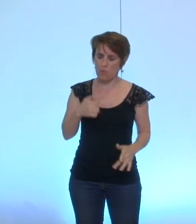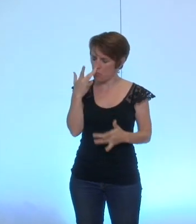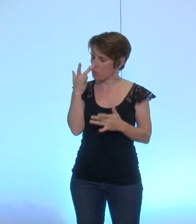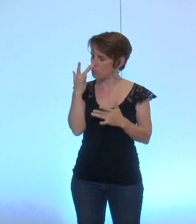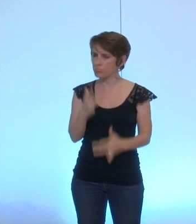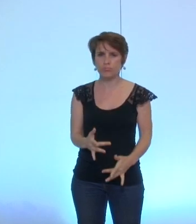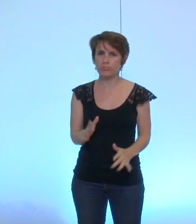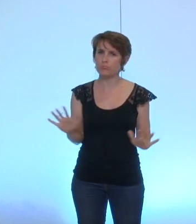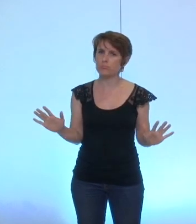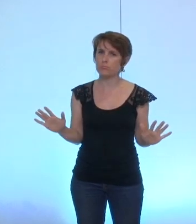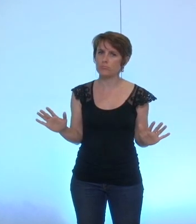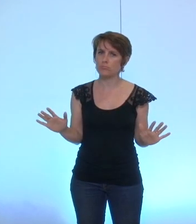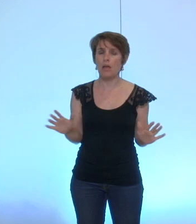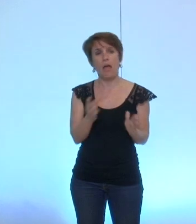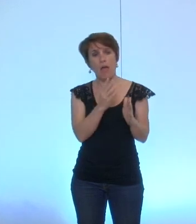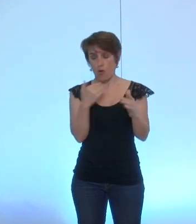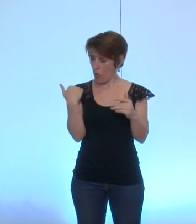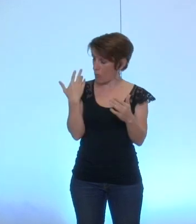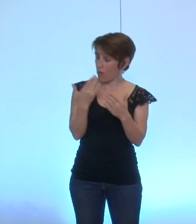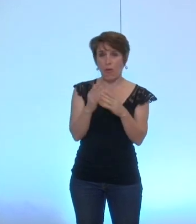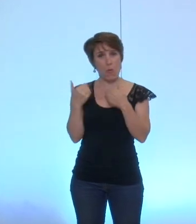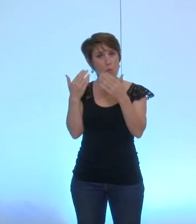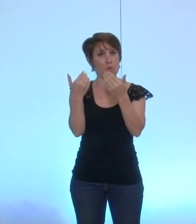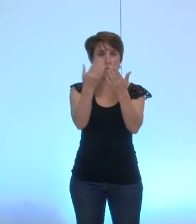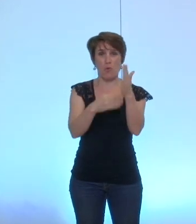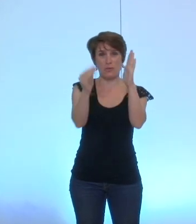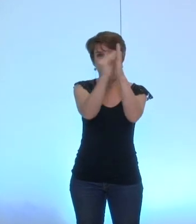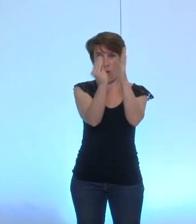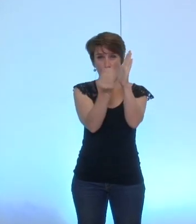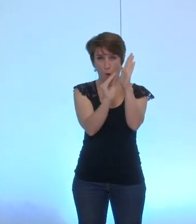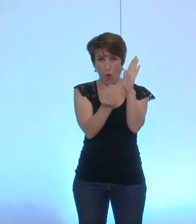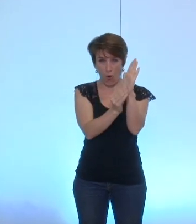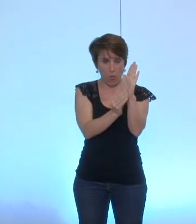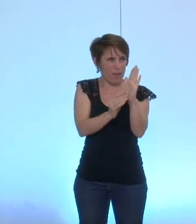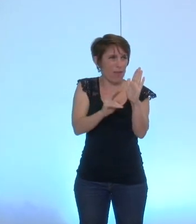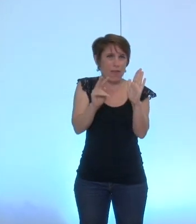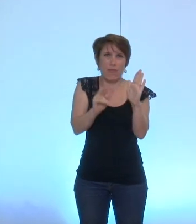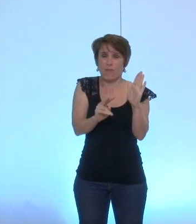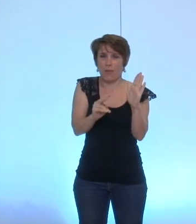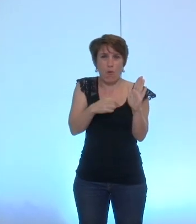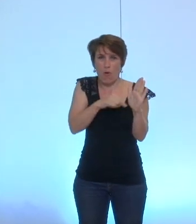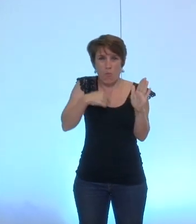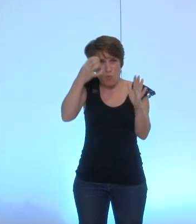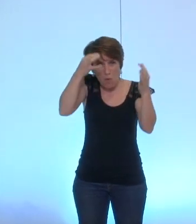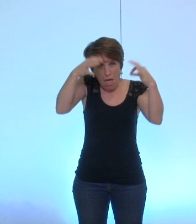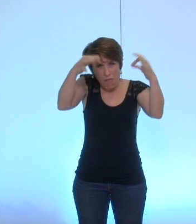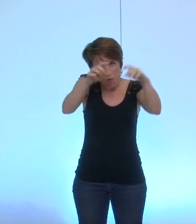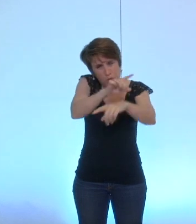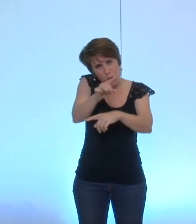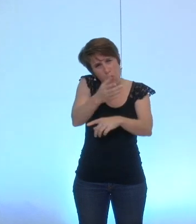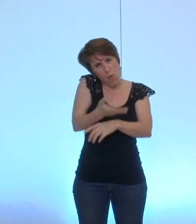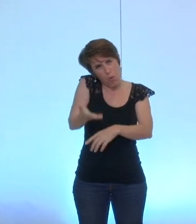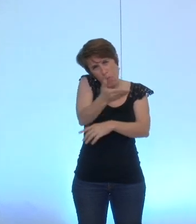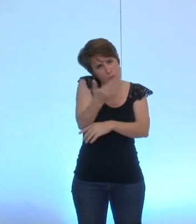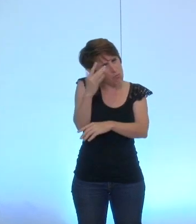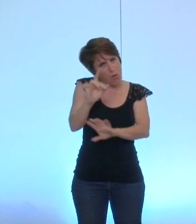de voir que sur des amendements que nous avions proposés et qui ne sont en rien des propositions que nous avons inventées et que vous connaissiez